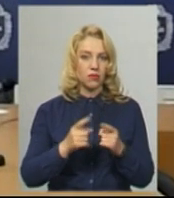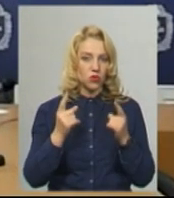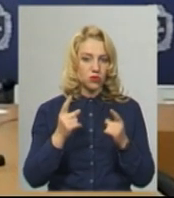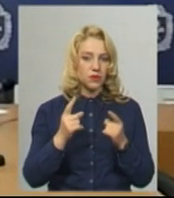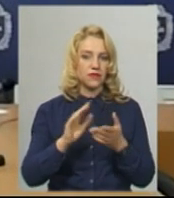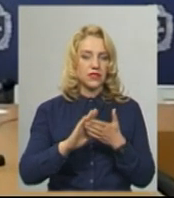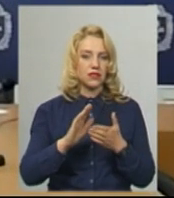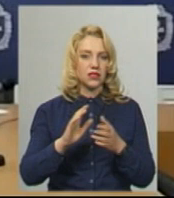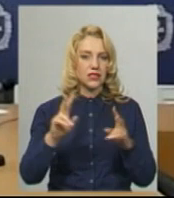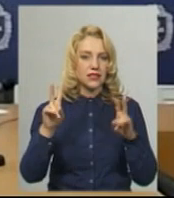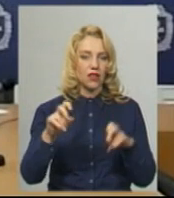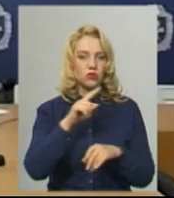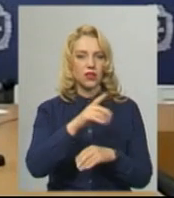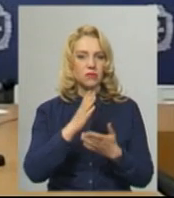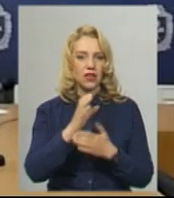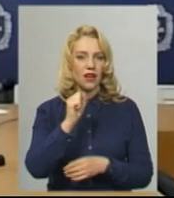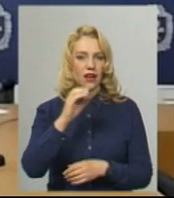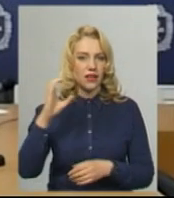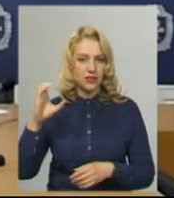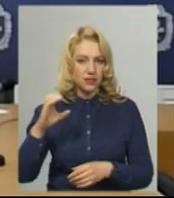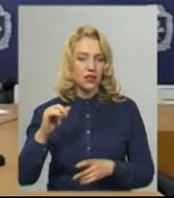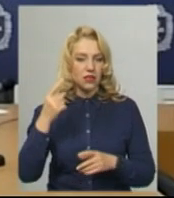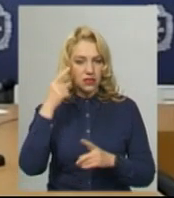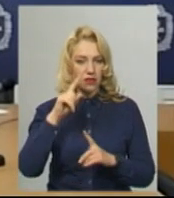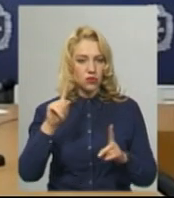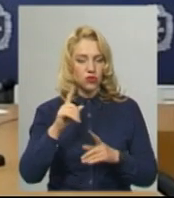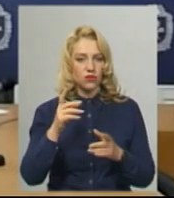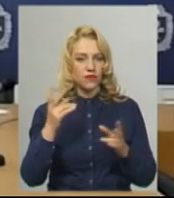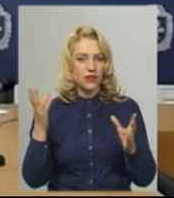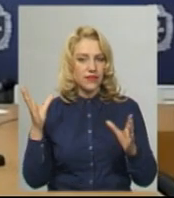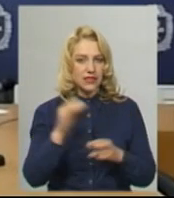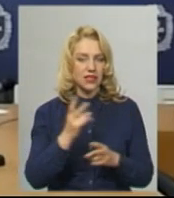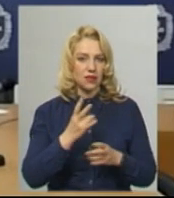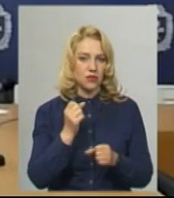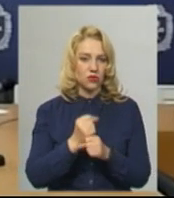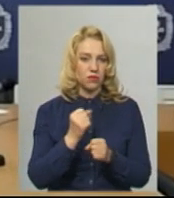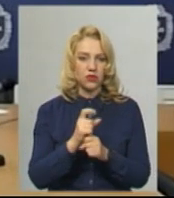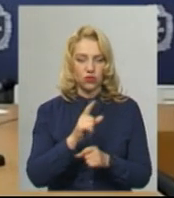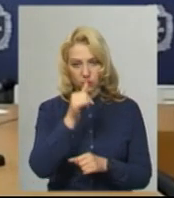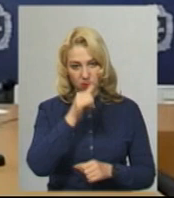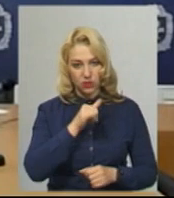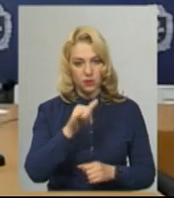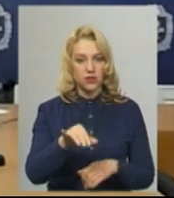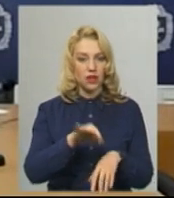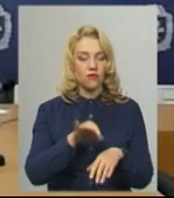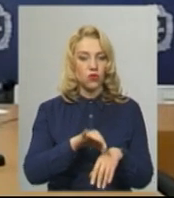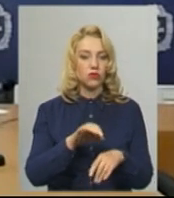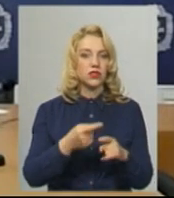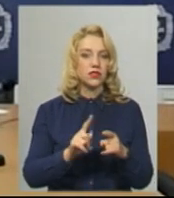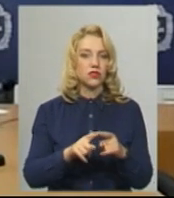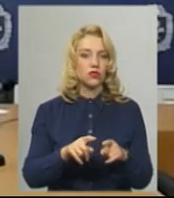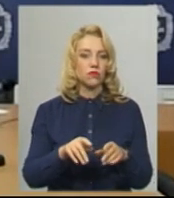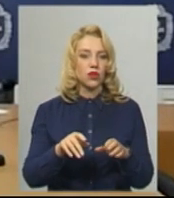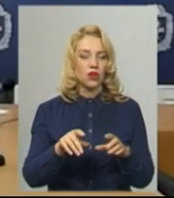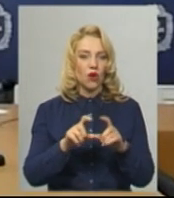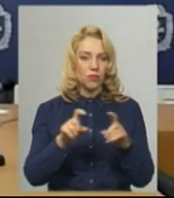Ви знаєте, що там знаходиться атомна електростанція. Ми маємо зробити все, щоб не допустити захворюваності на цьому об'єкті